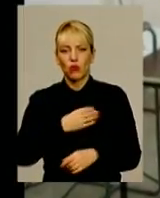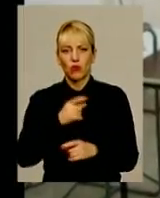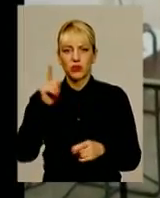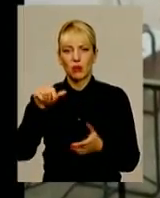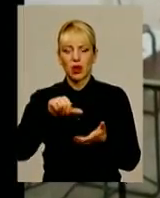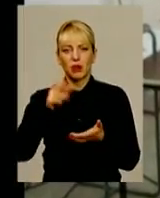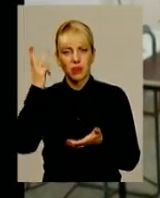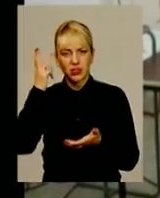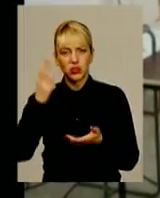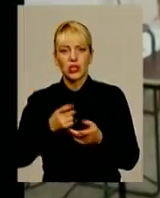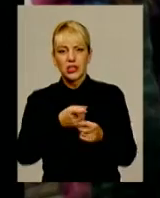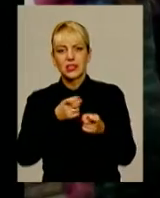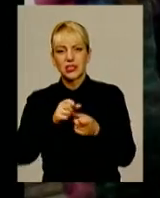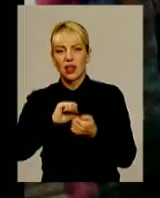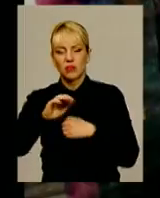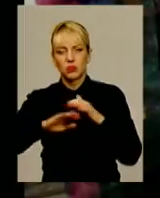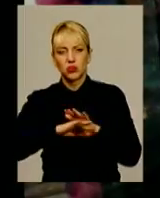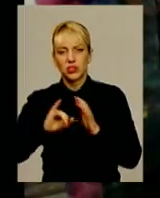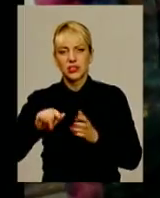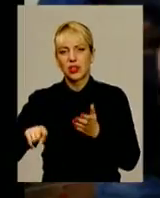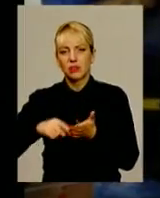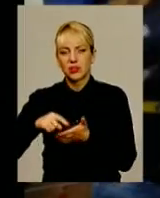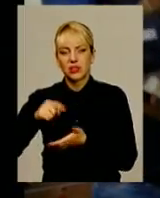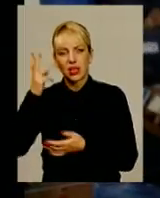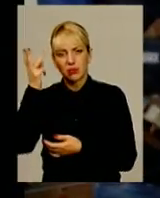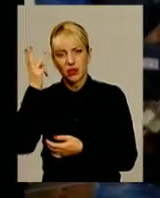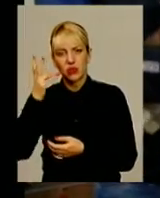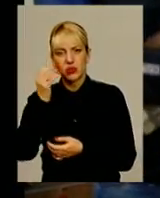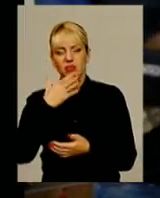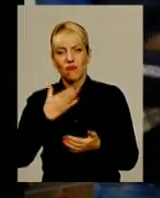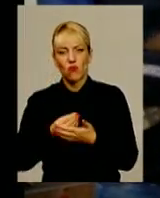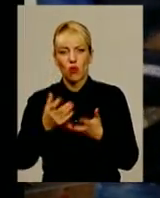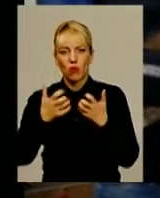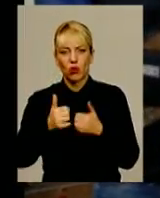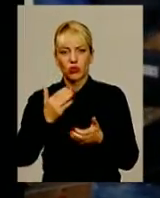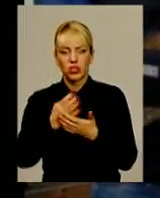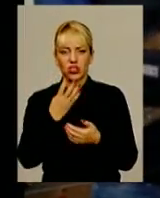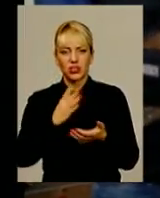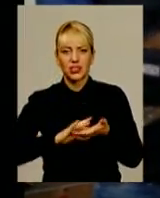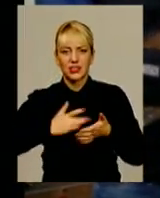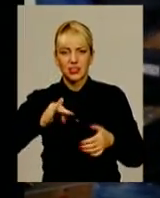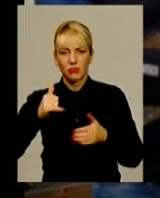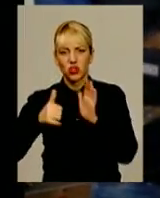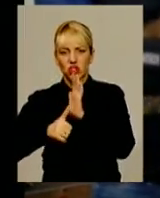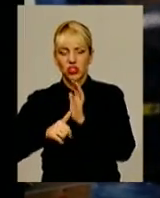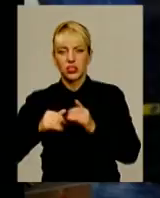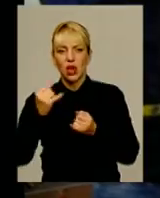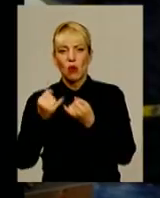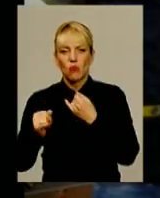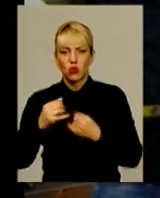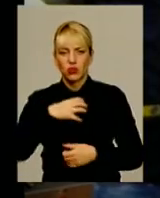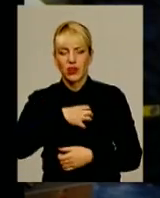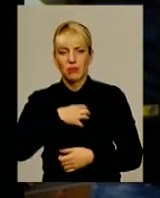представили стрілки з Кам'янця-Подільського та Хмельницького. На своєму рахунку вони мають 4 срібні та 6 бронзових медалей.